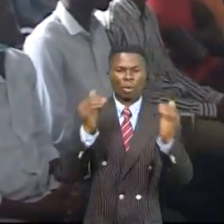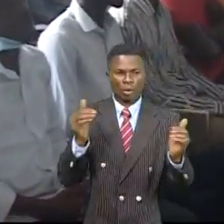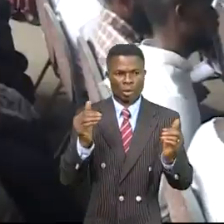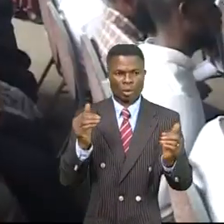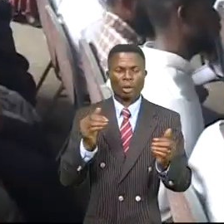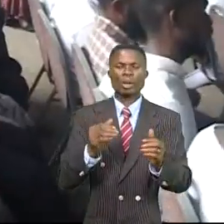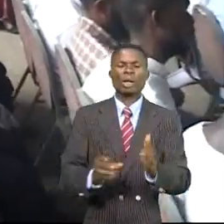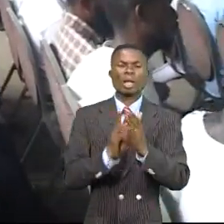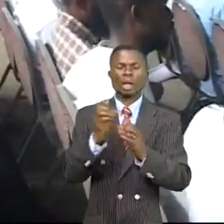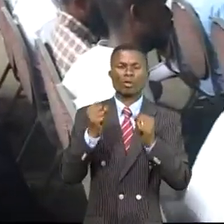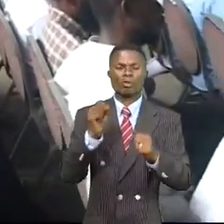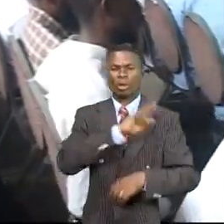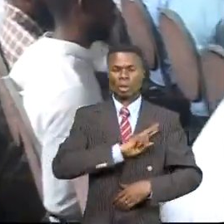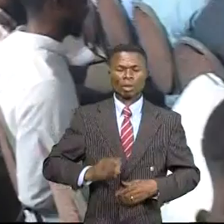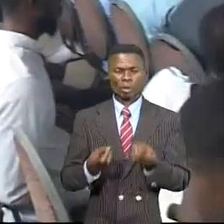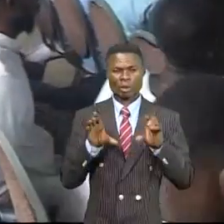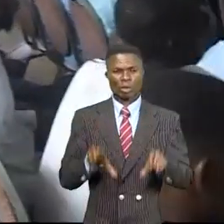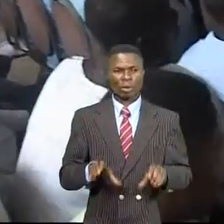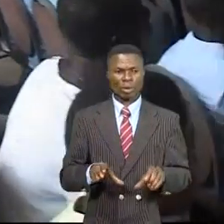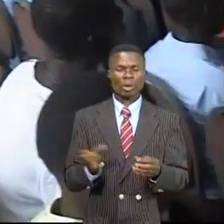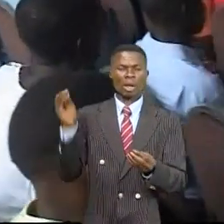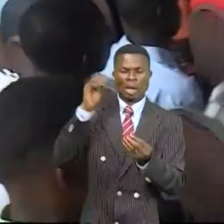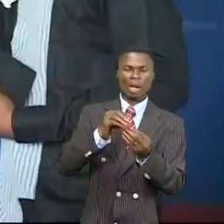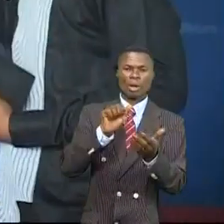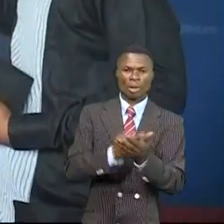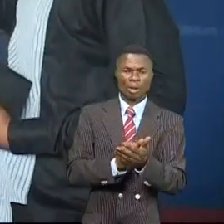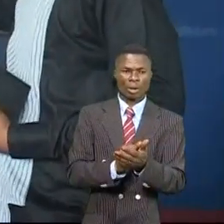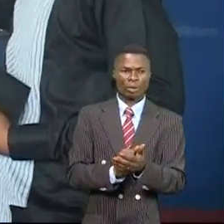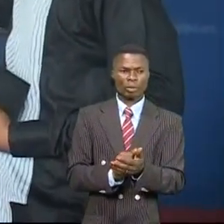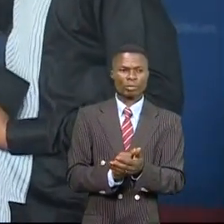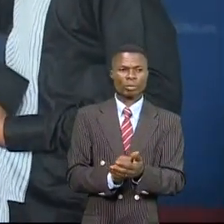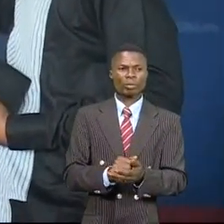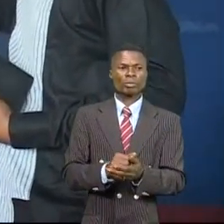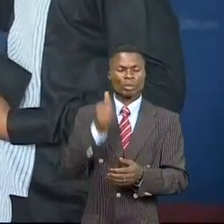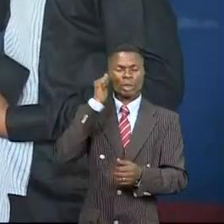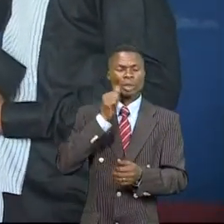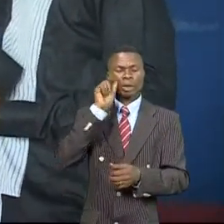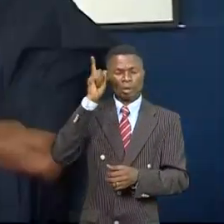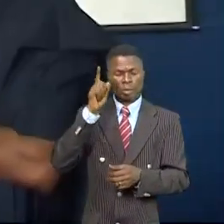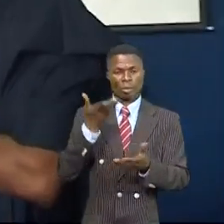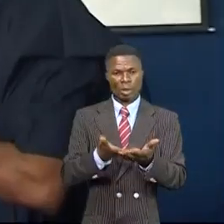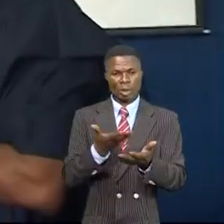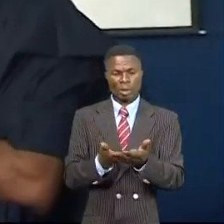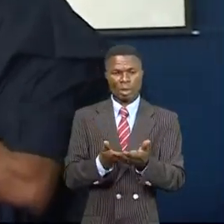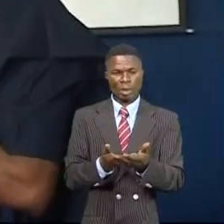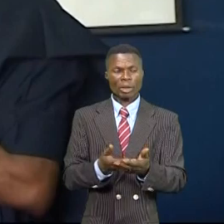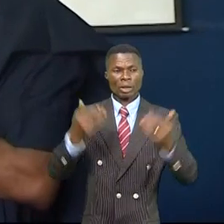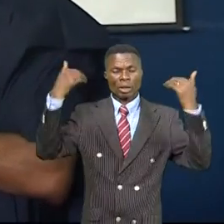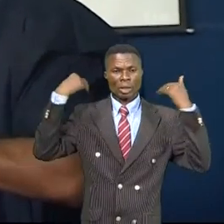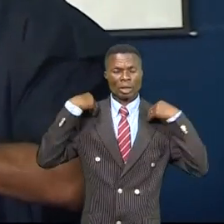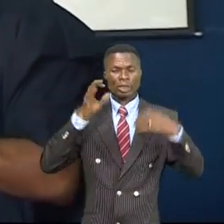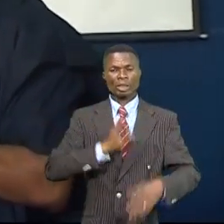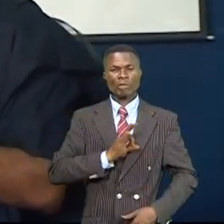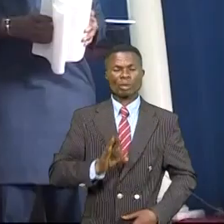durable de la République démocratique du Congo ajouté à cela la prière pour les autorités compétentes du pays dont notamment les chefs de l'État